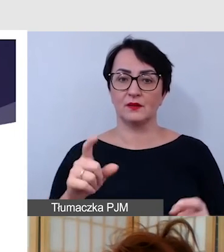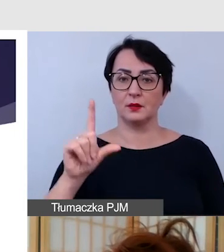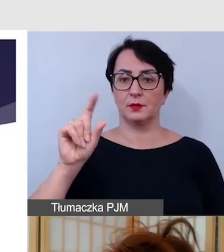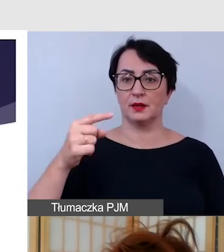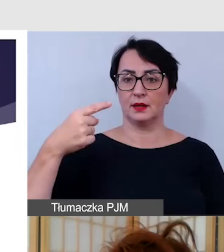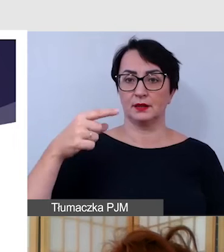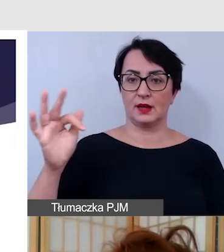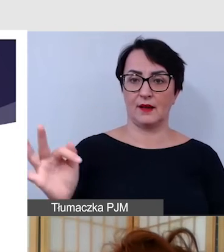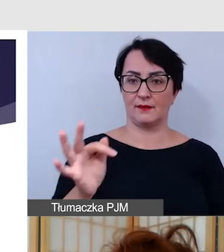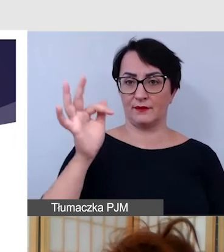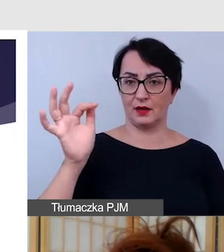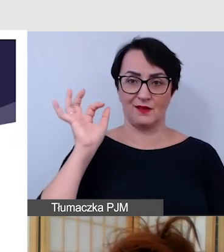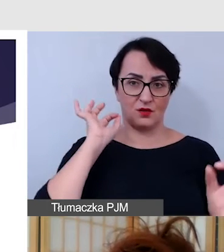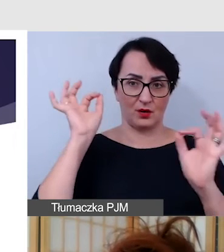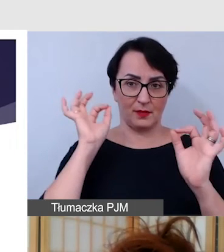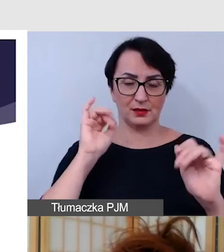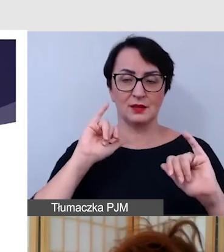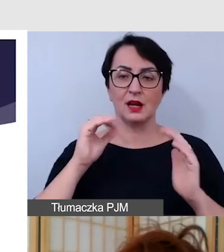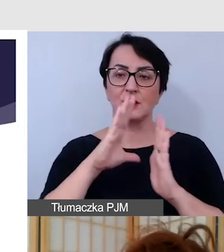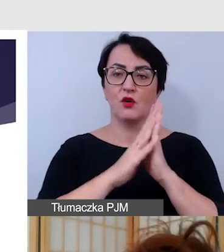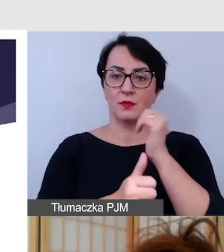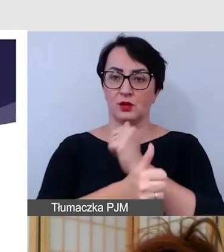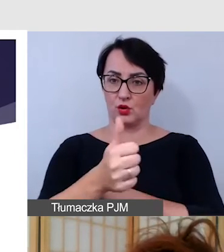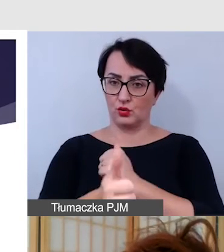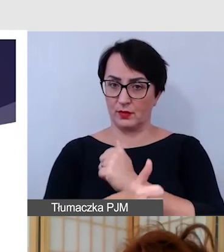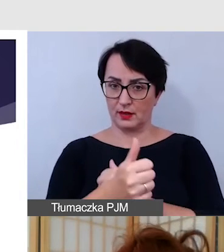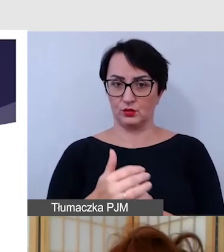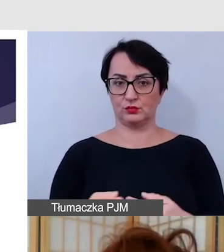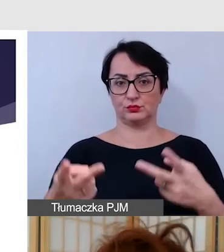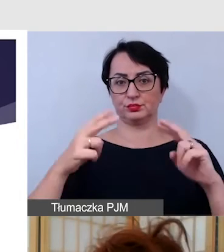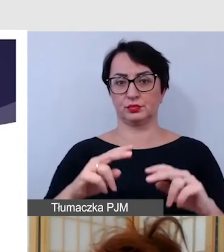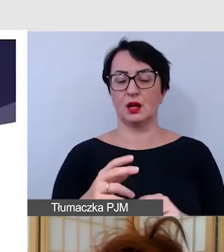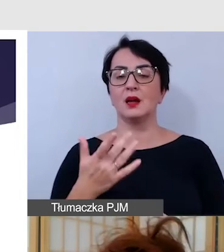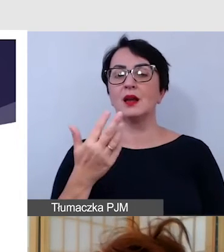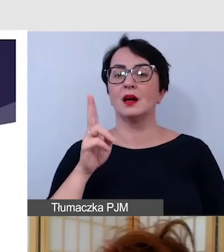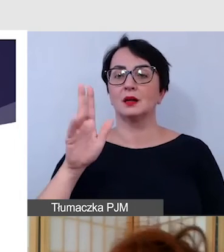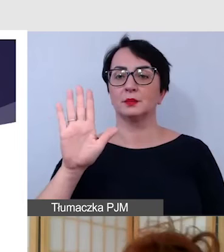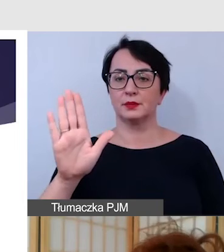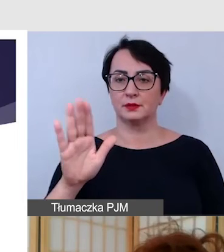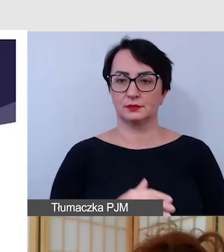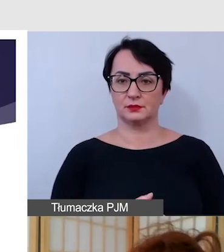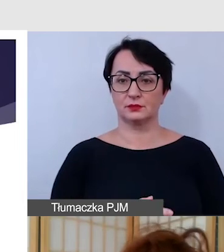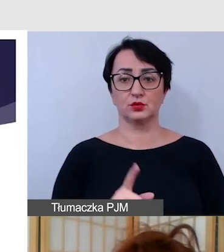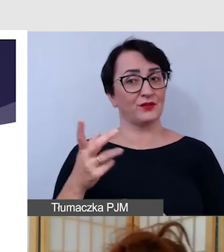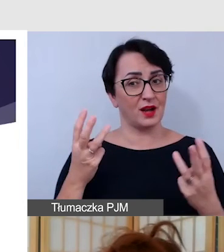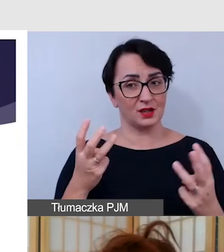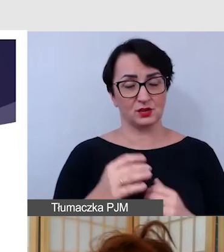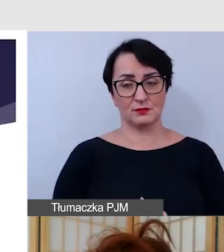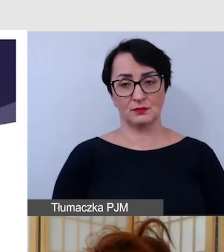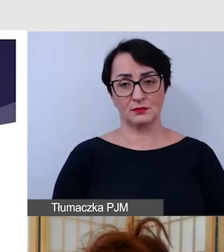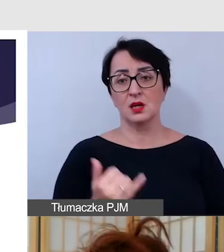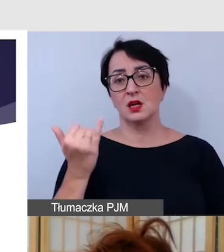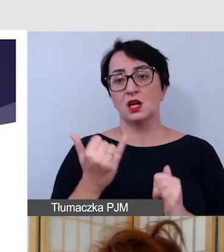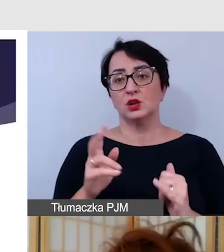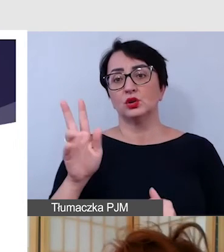dodatkową informację, jaki jest to format dokumentu, na przykład PDF i ile ma kilobajtów. Jest to ważne, jeżeli ktoś na przykład